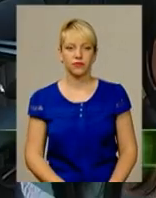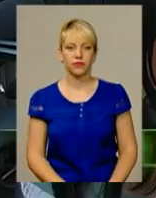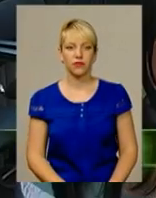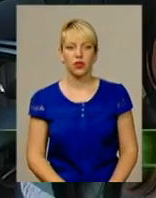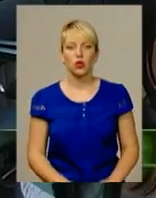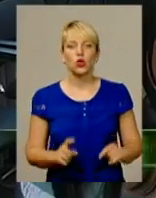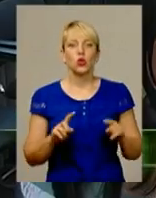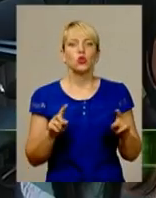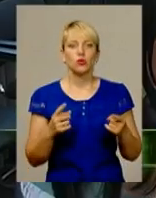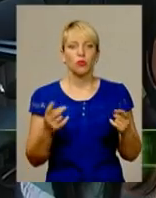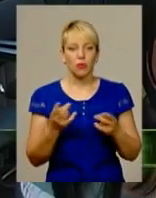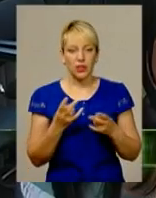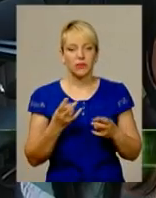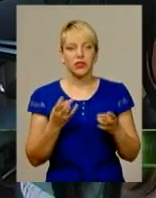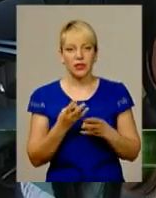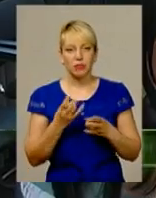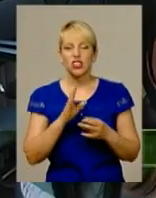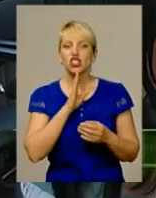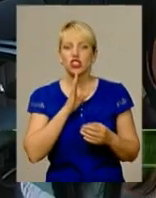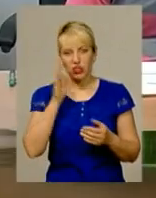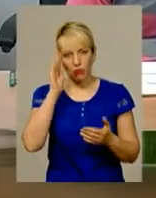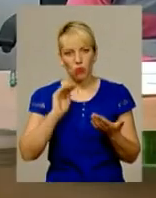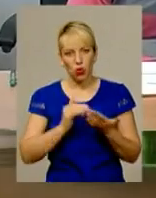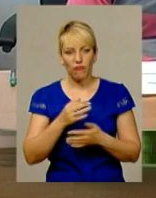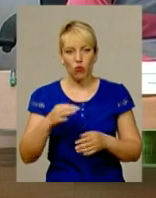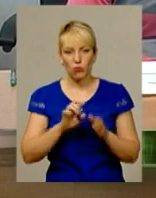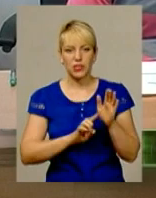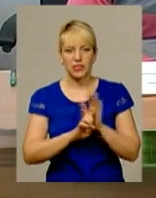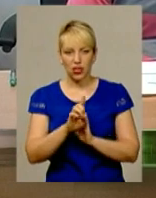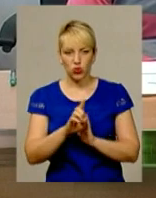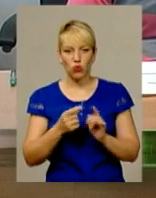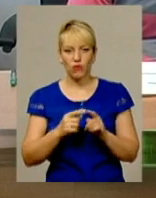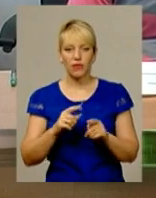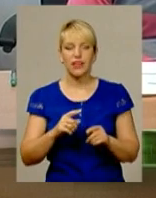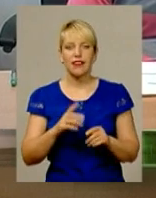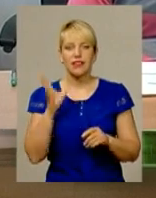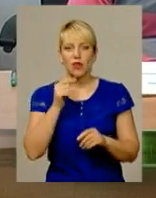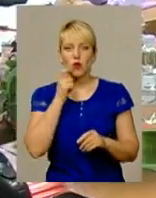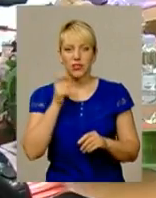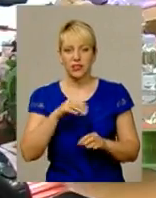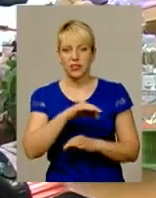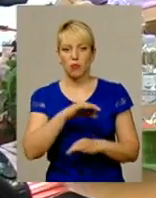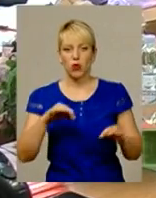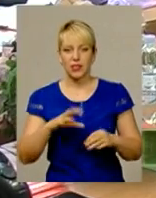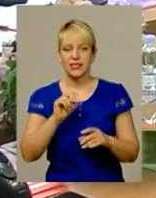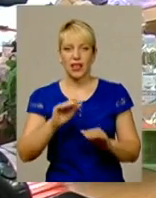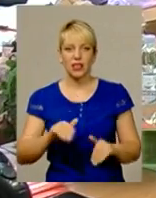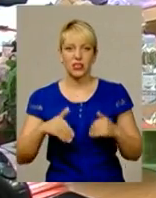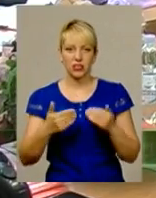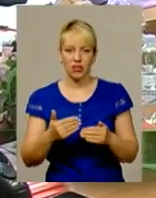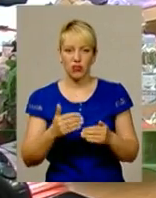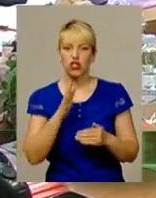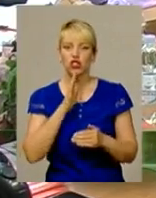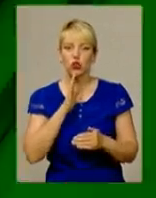Чи потрібні жінки у політиці? В області стартував всеукраїнський проект за ініціативою організації «Жіночий консорціум